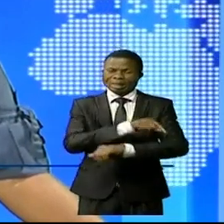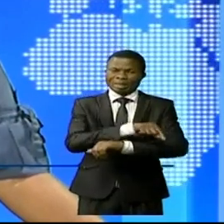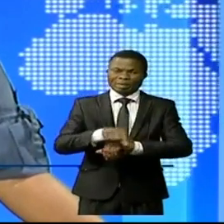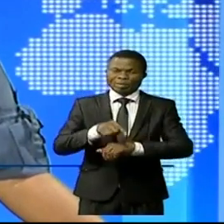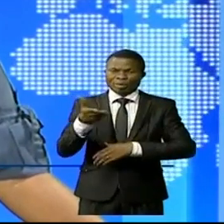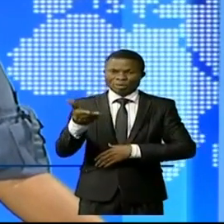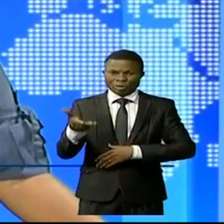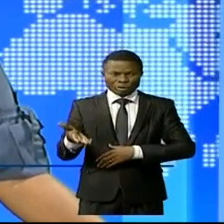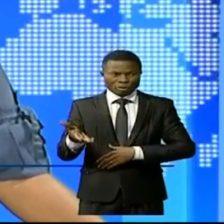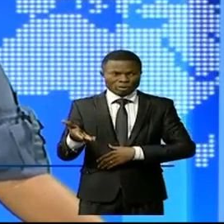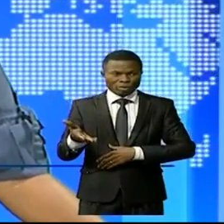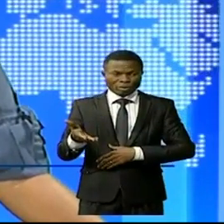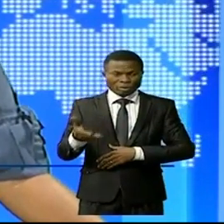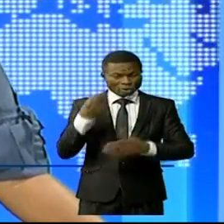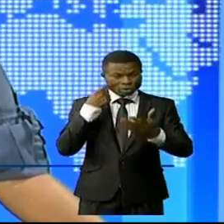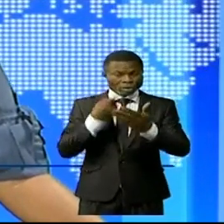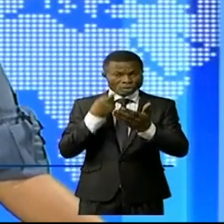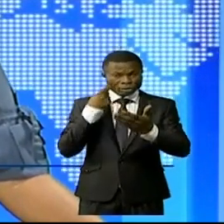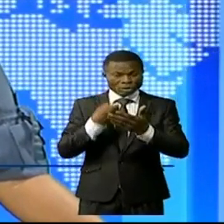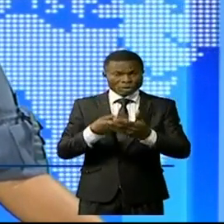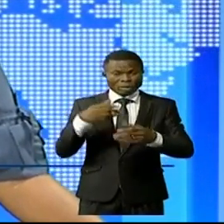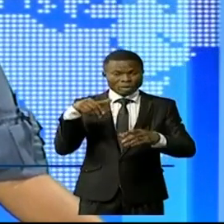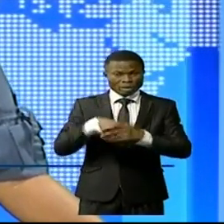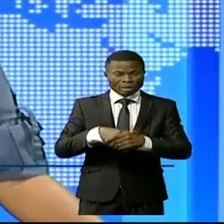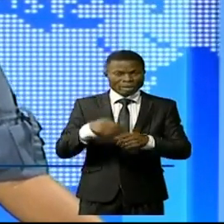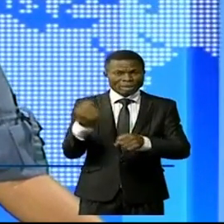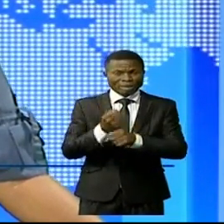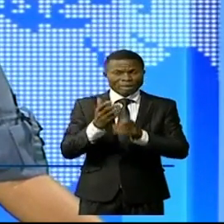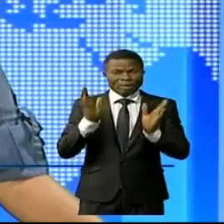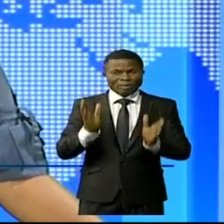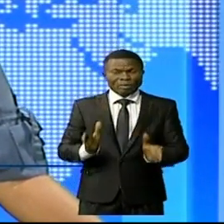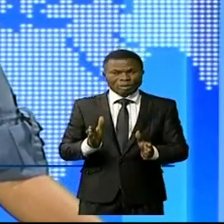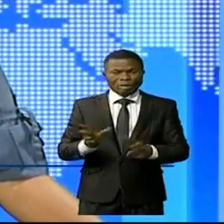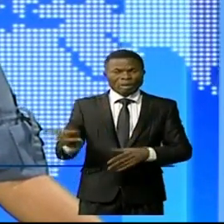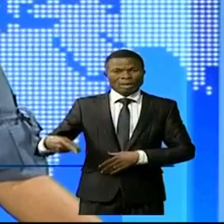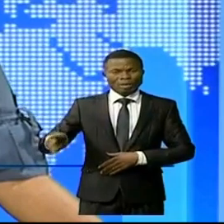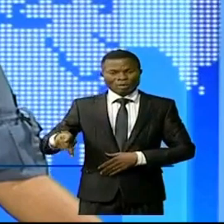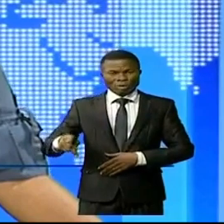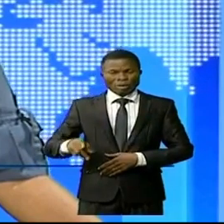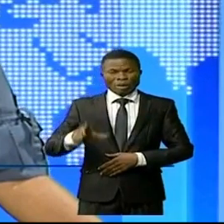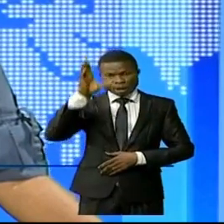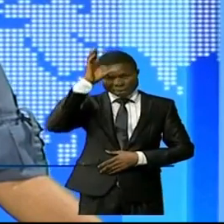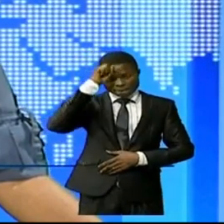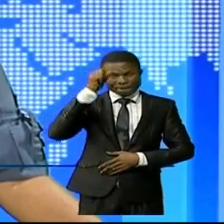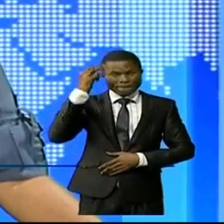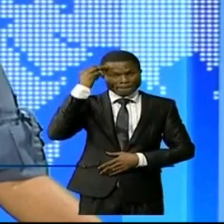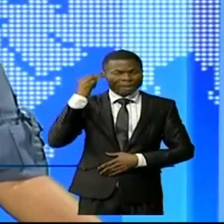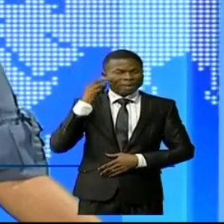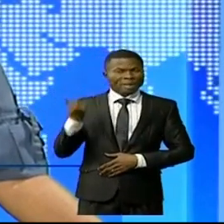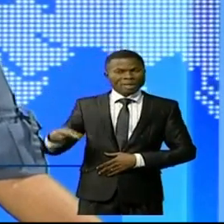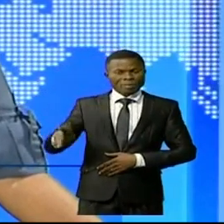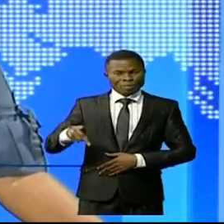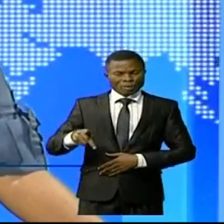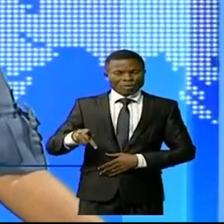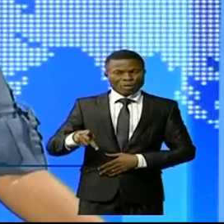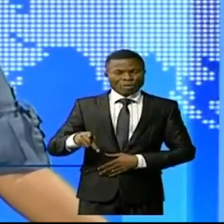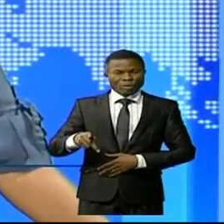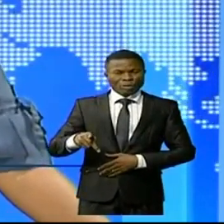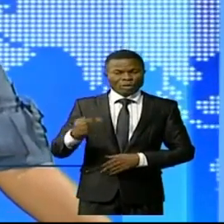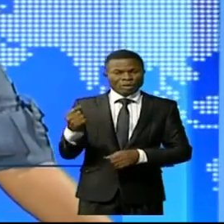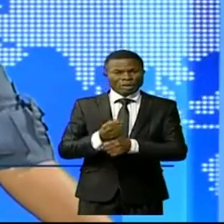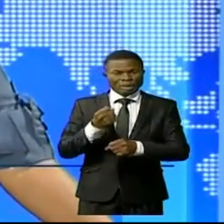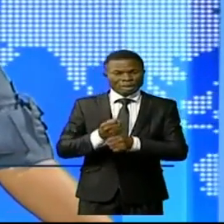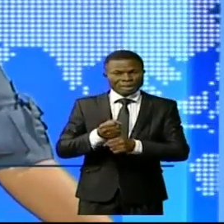constatée dans le chef des fonctionnaires de la province du Quilou, le ministre provincial du secteur, du